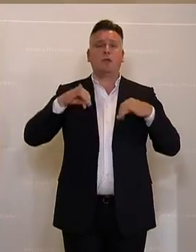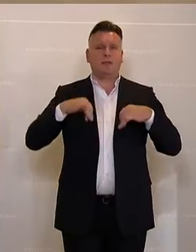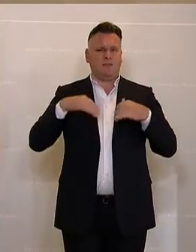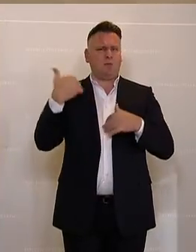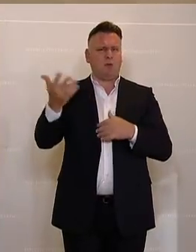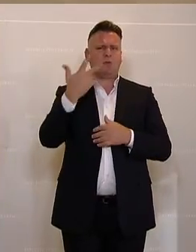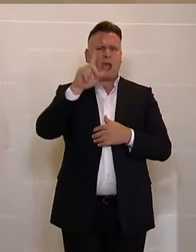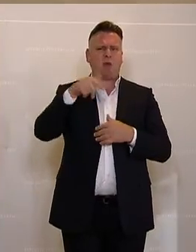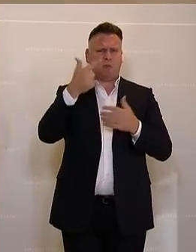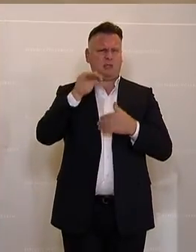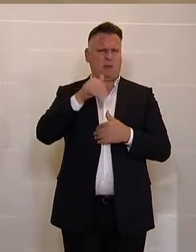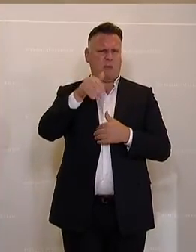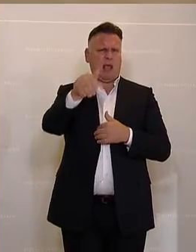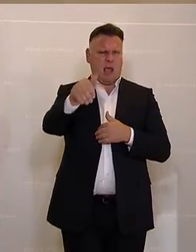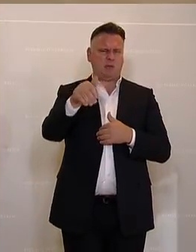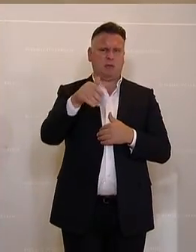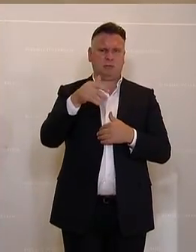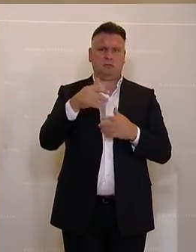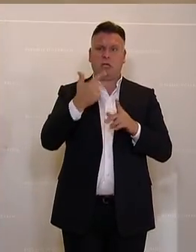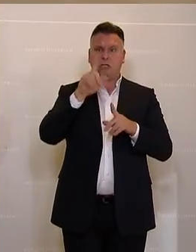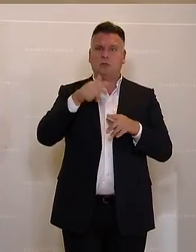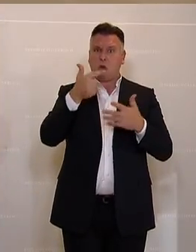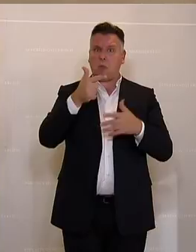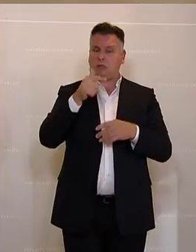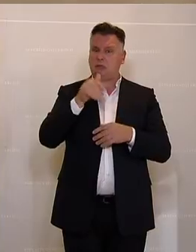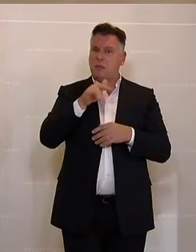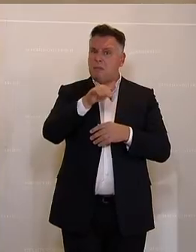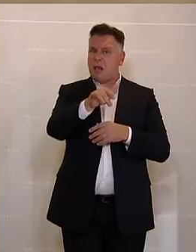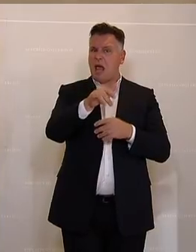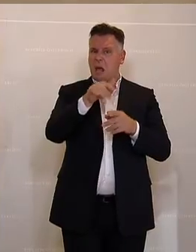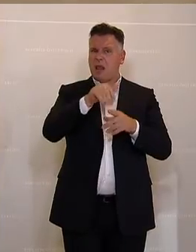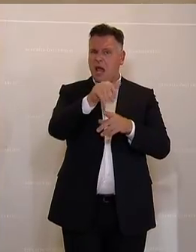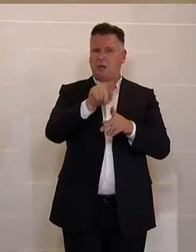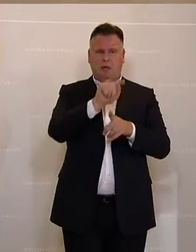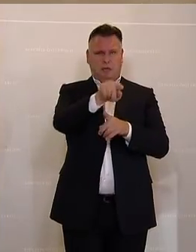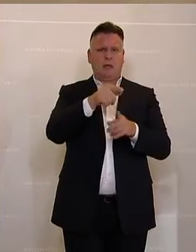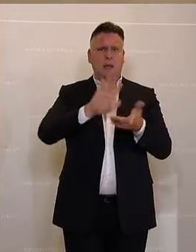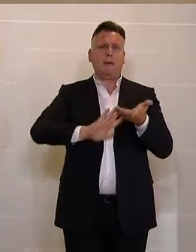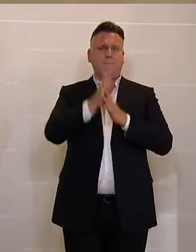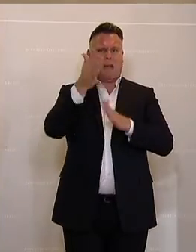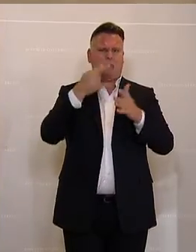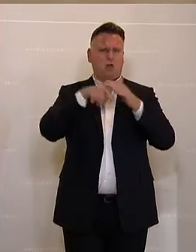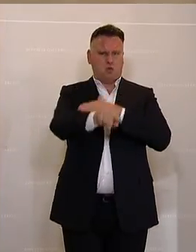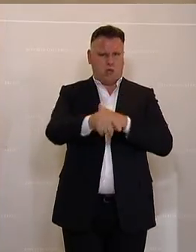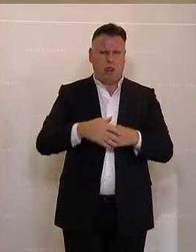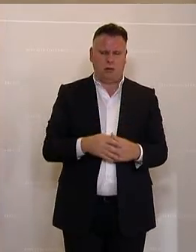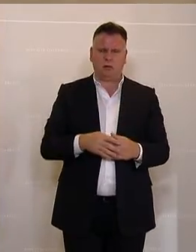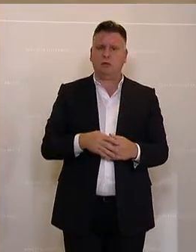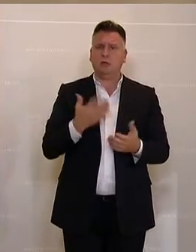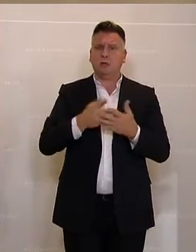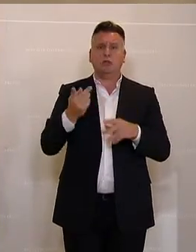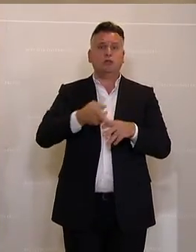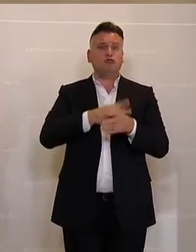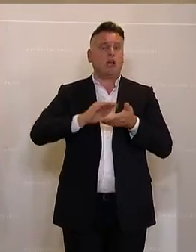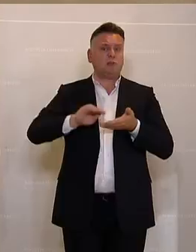,7 Milliarden Euro und insgesamt wieder 2,7 Milliarden Euro in den Weiterbau des Brenner Basistunnels. Herr Staatssekretär,